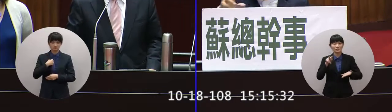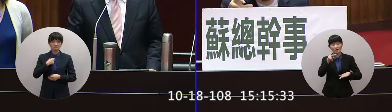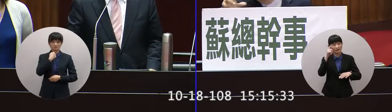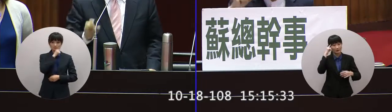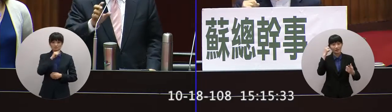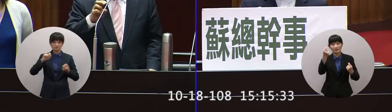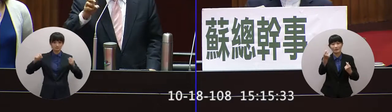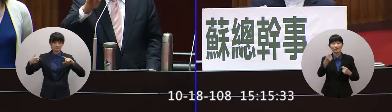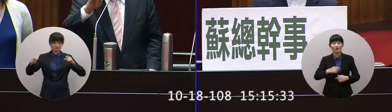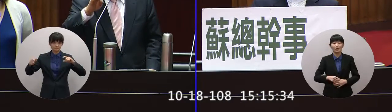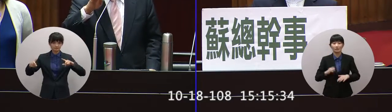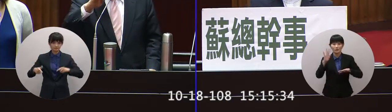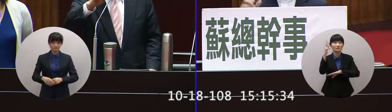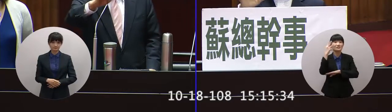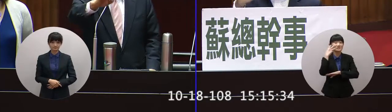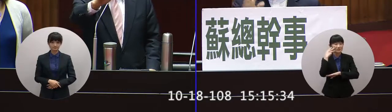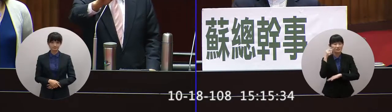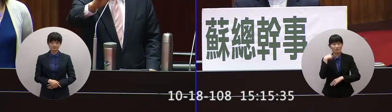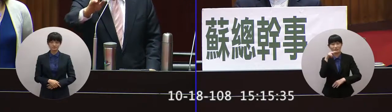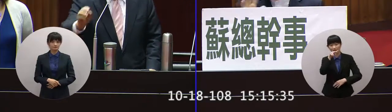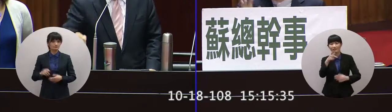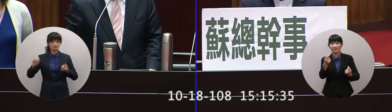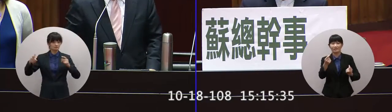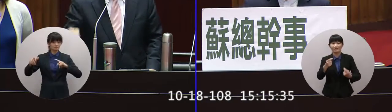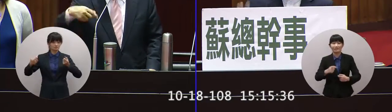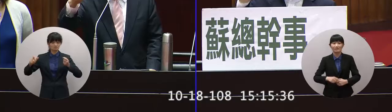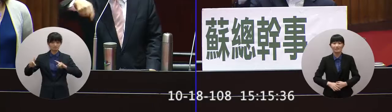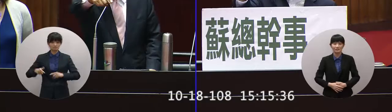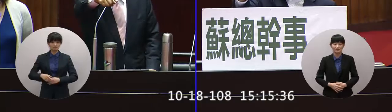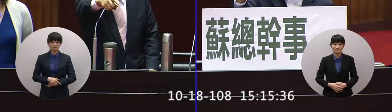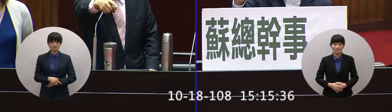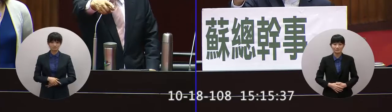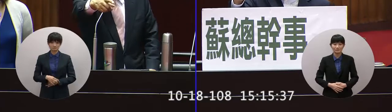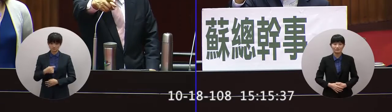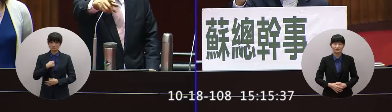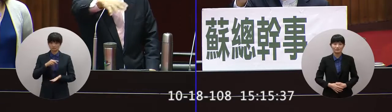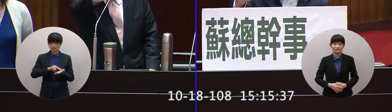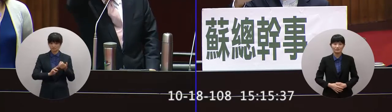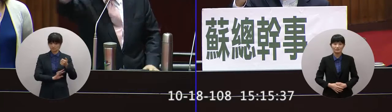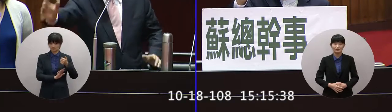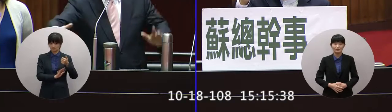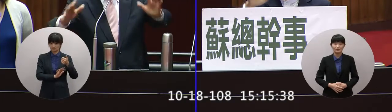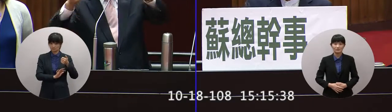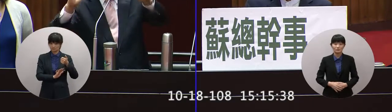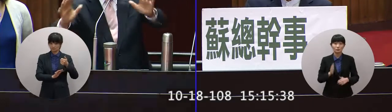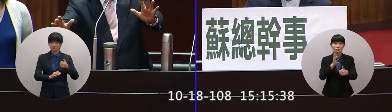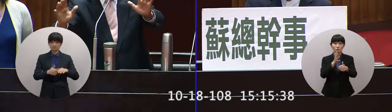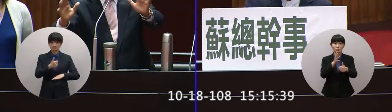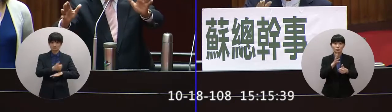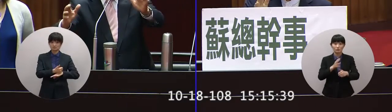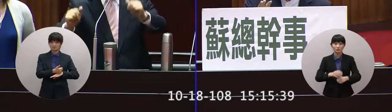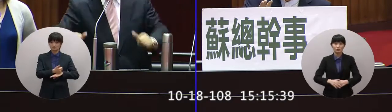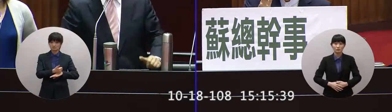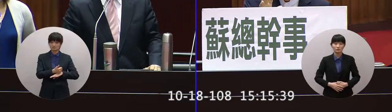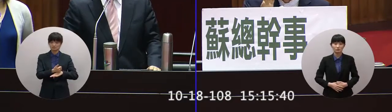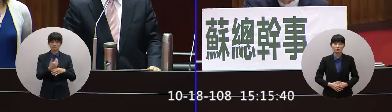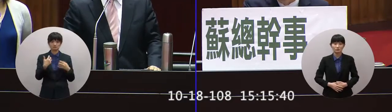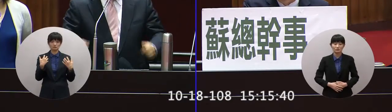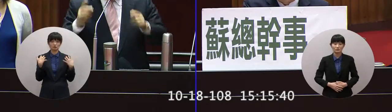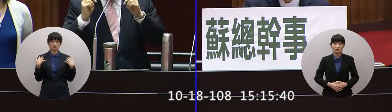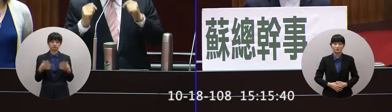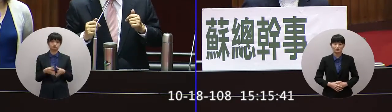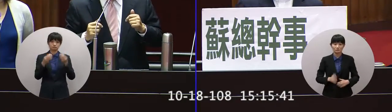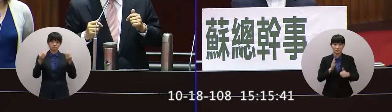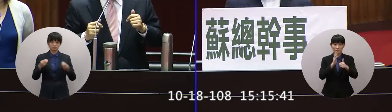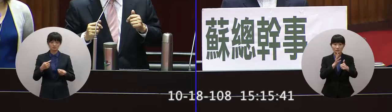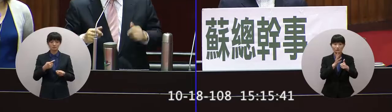一樣啊我們也是看政治不一樣不一樣我們有立法委員可以在這裡不用負責請